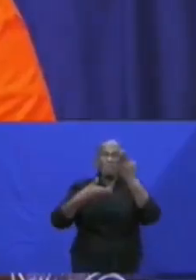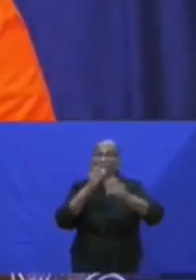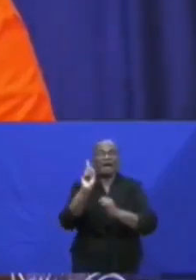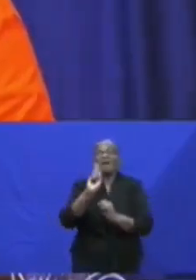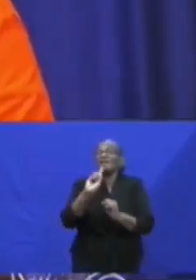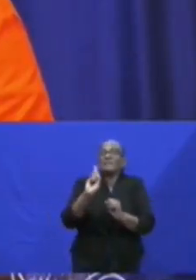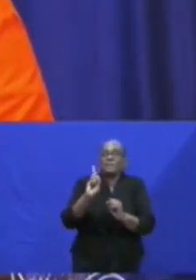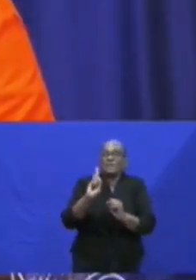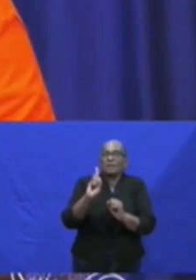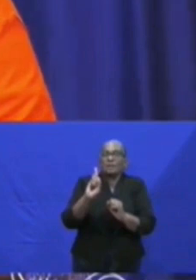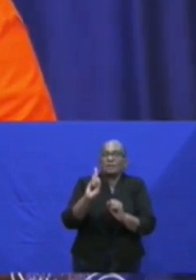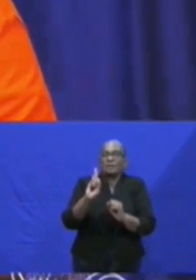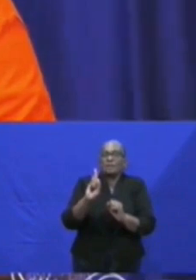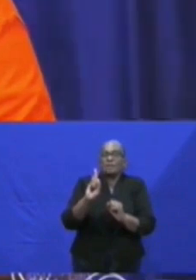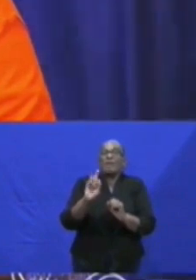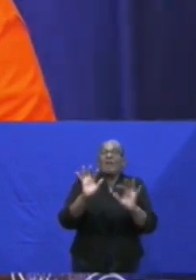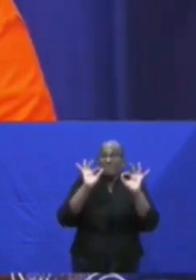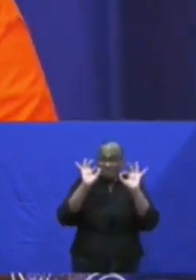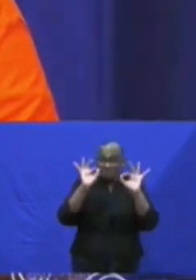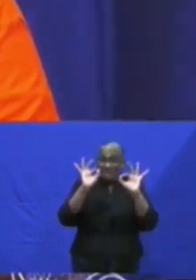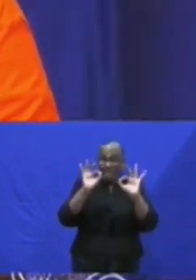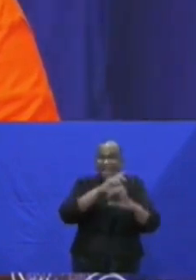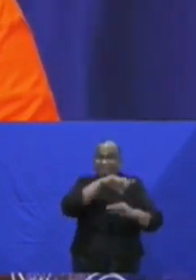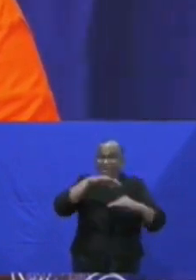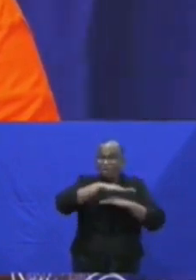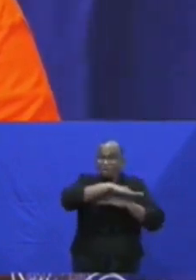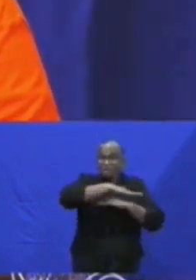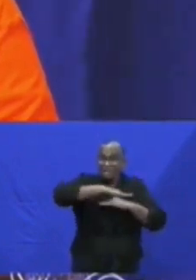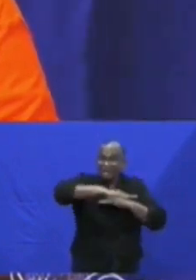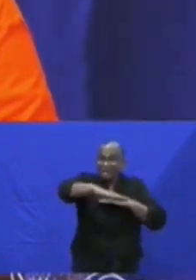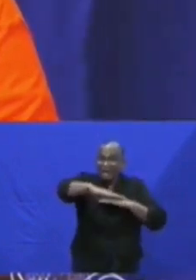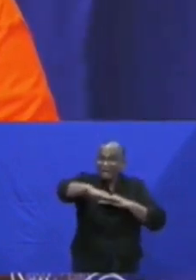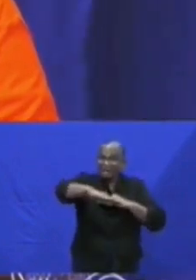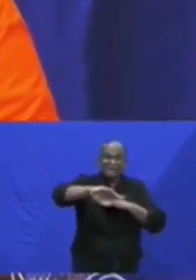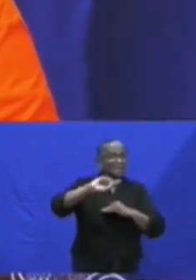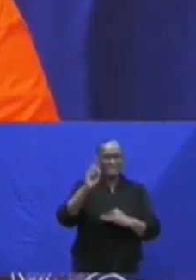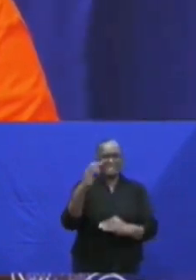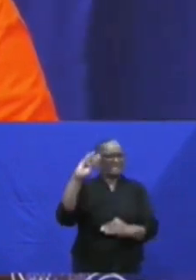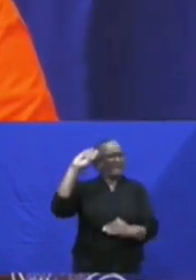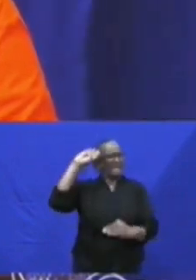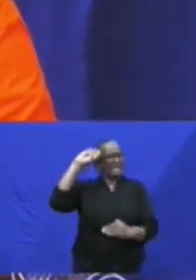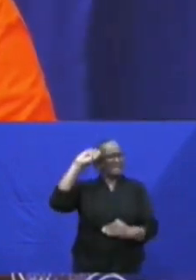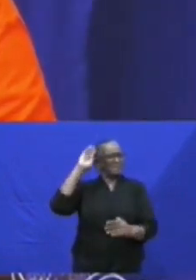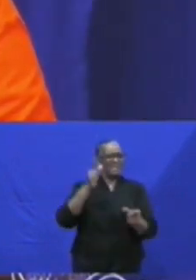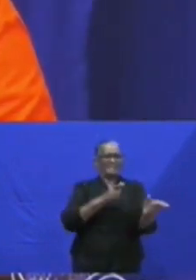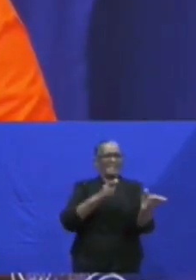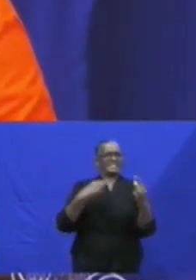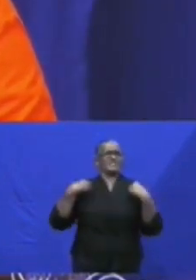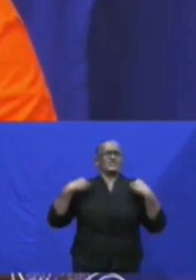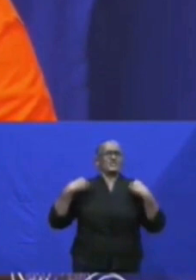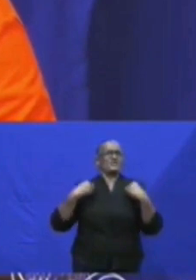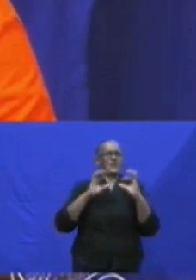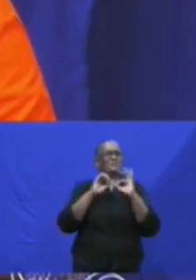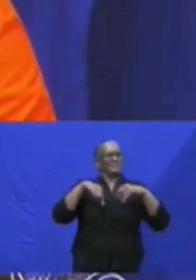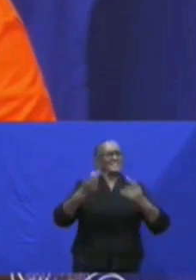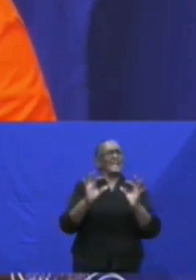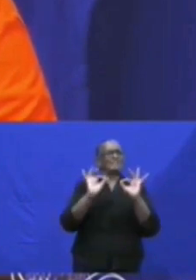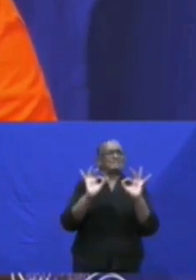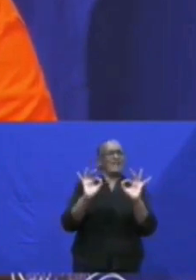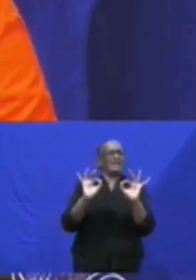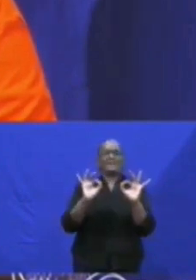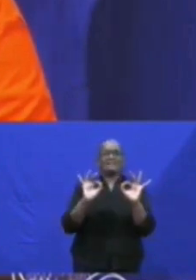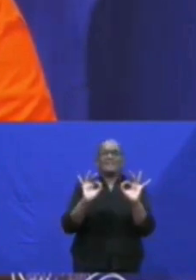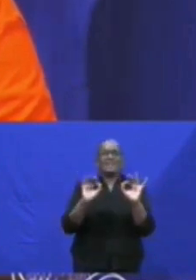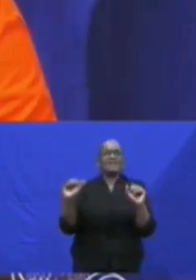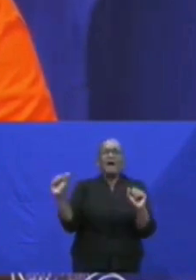Het beveiligen van het land is niet alleen wanneer we militairen zien in uniform. Er zijn een aantal andere